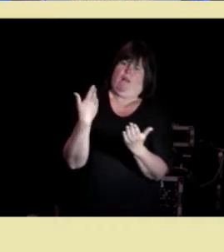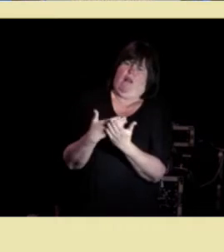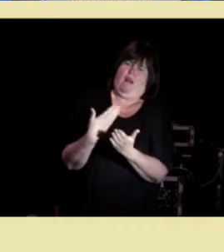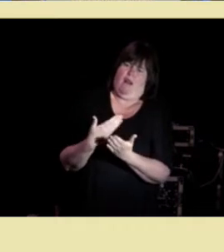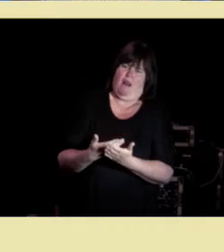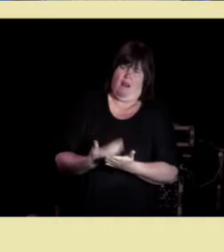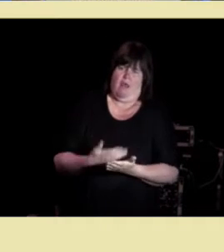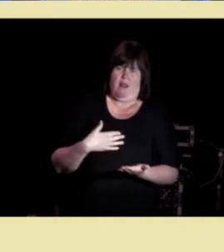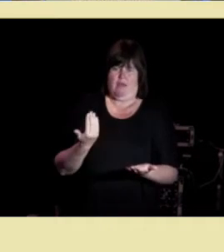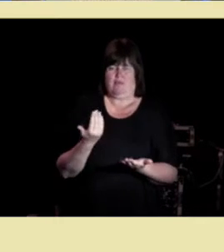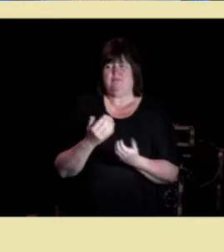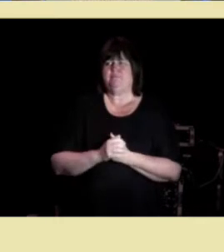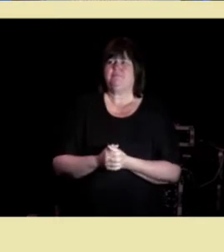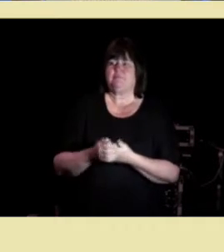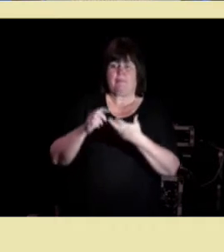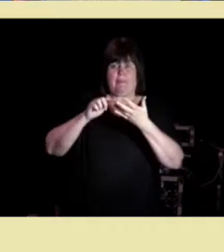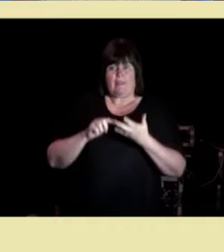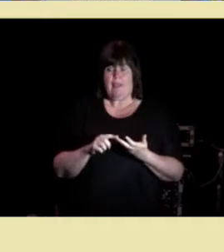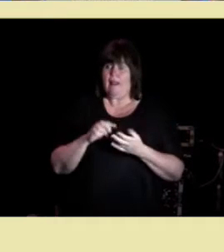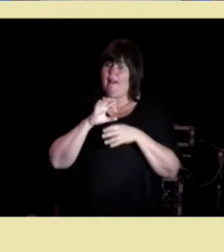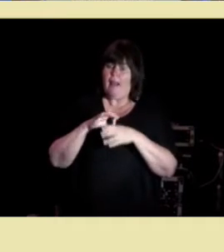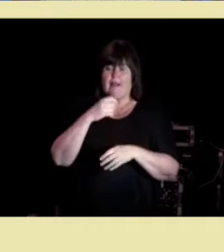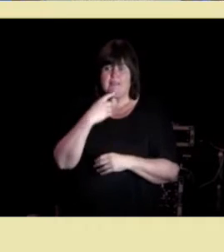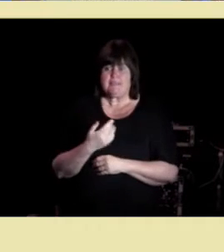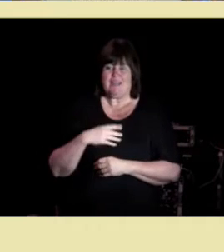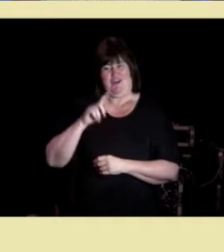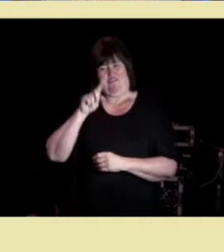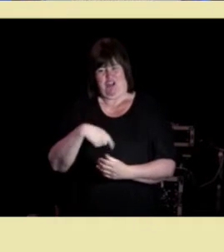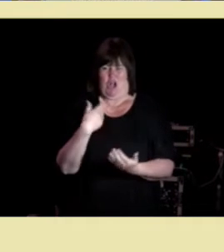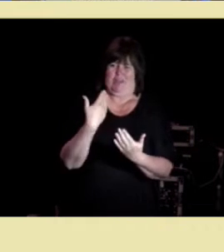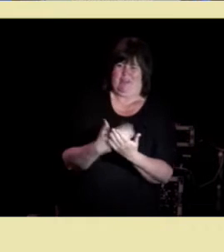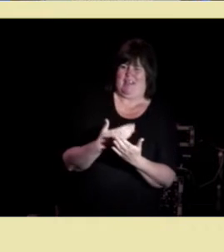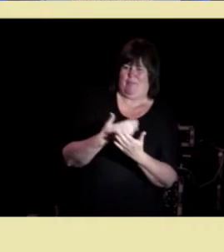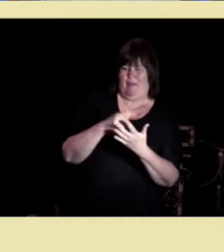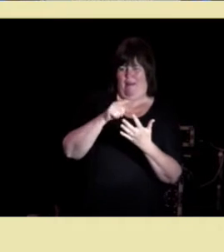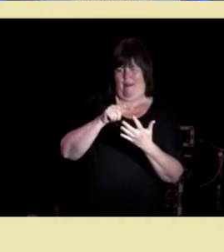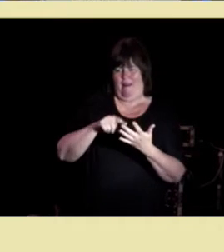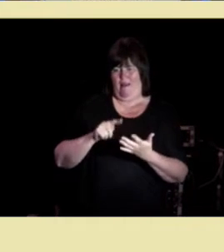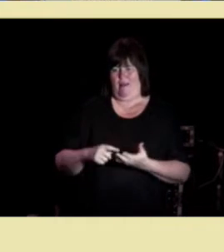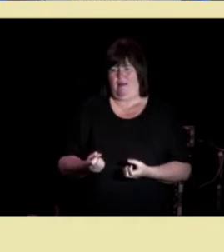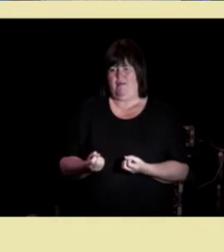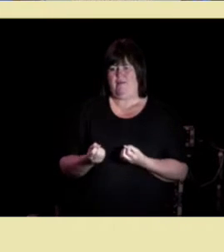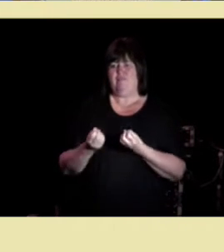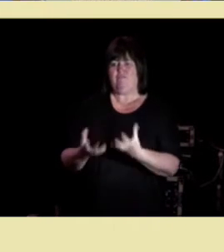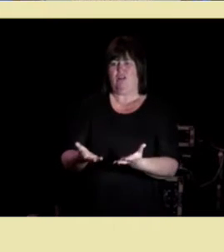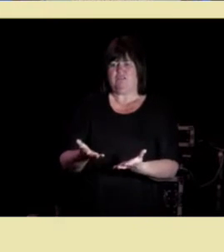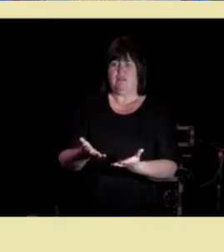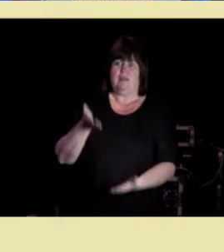Eller legen sier dette kan vi tilby og gir fra seg beslutningsansvaret.